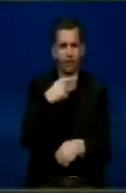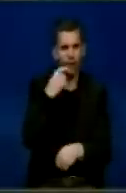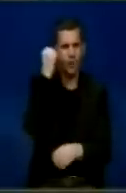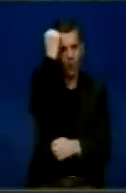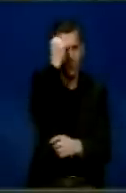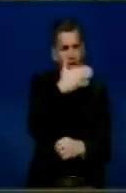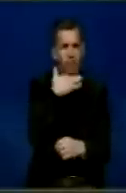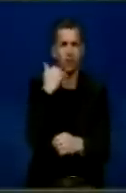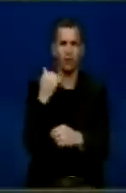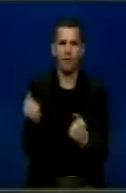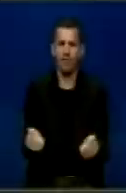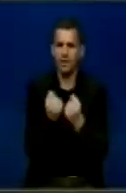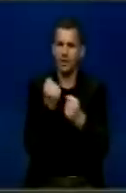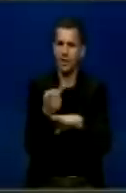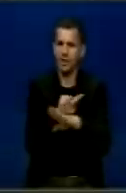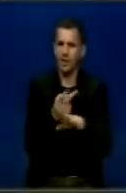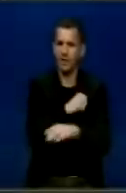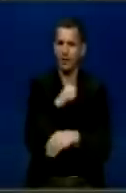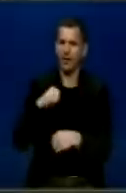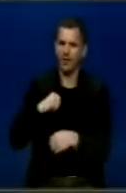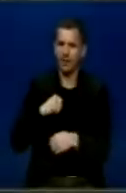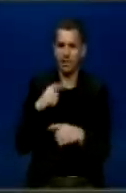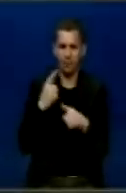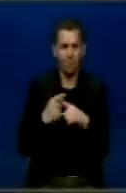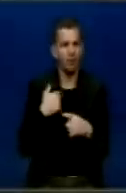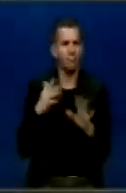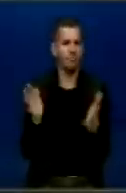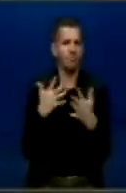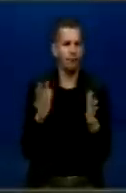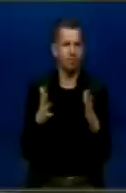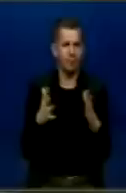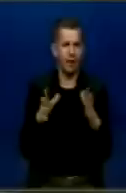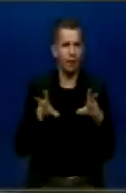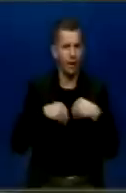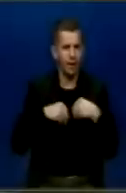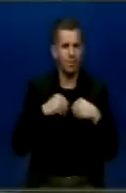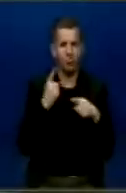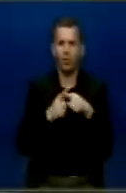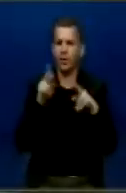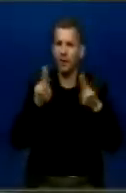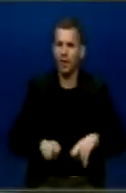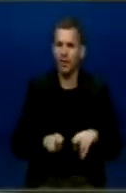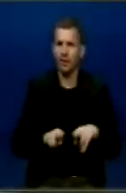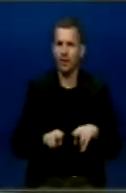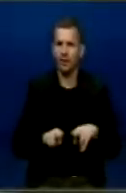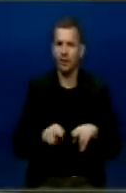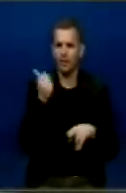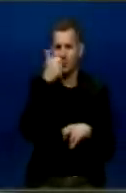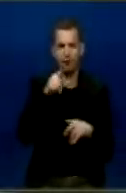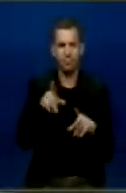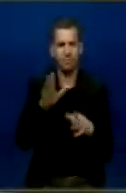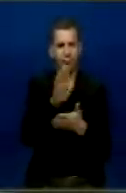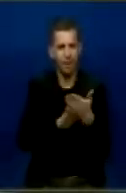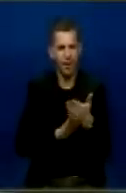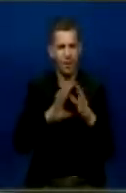shumë përshqinit të bërë të vend sovran, dhe në këtë mënyu ne nuk konsiderojmë që është e ullës, dhe është e drejt, dhe është e menjhur, që ta petonojmë